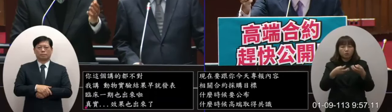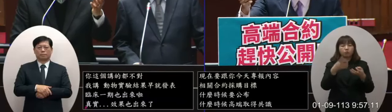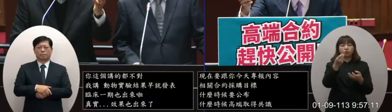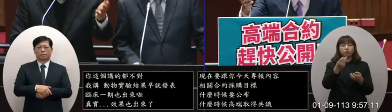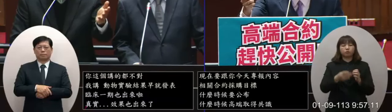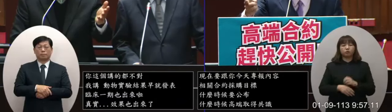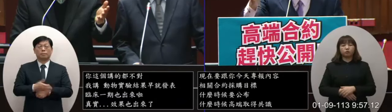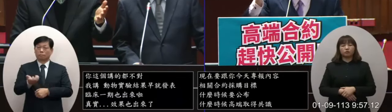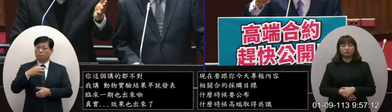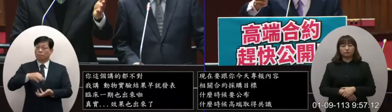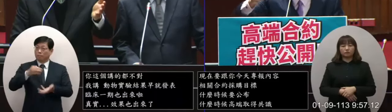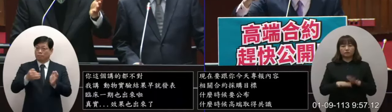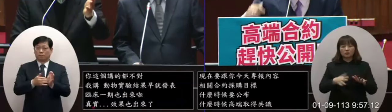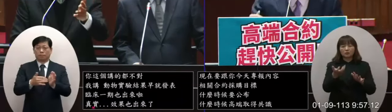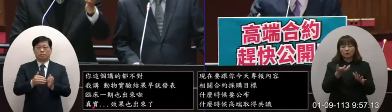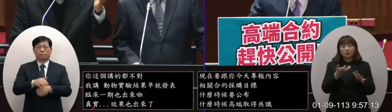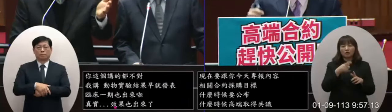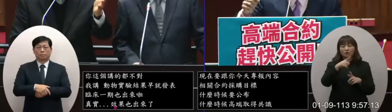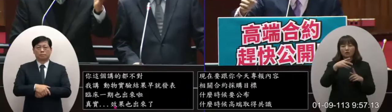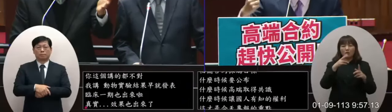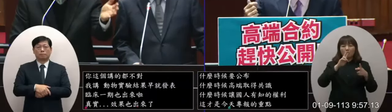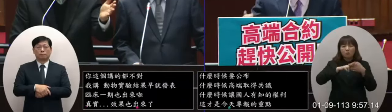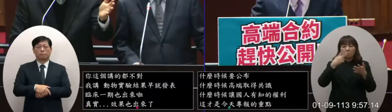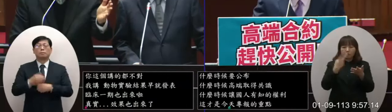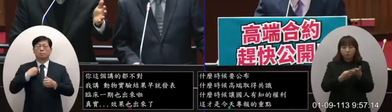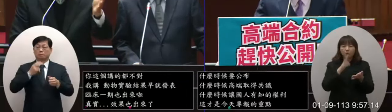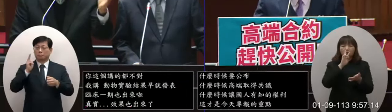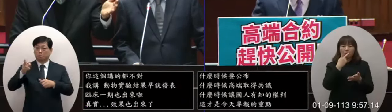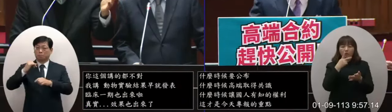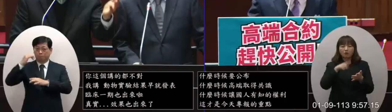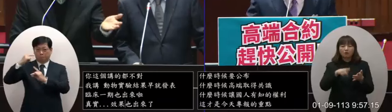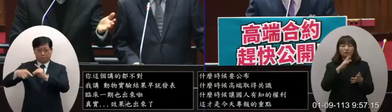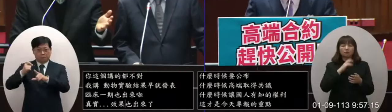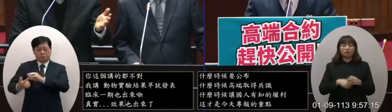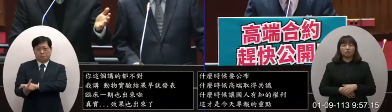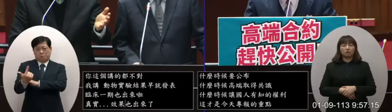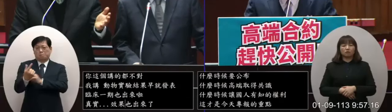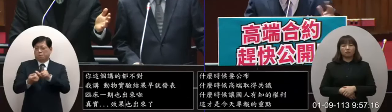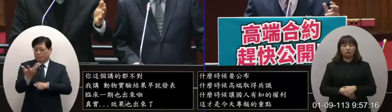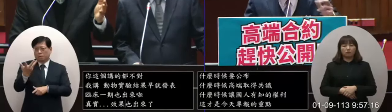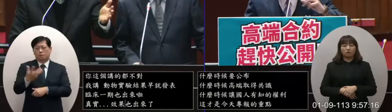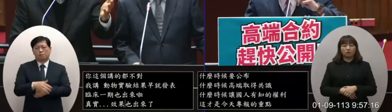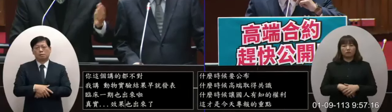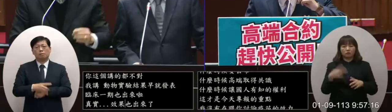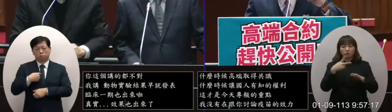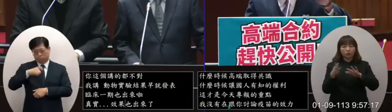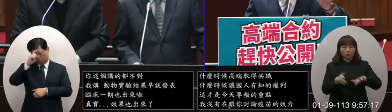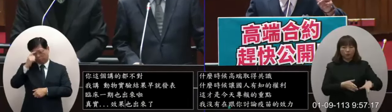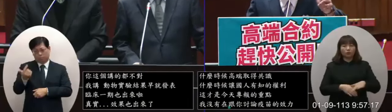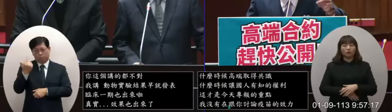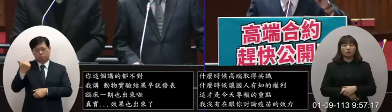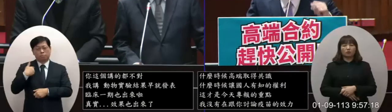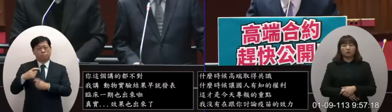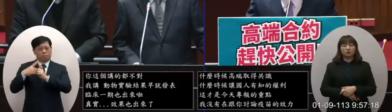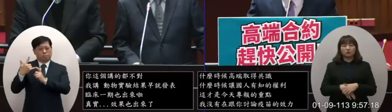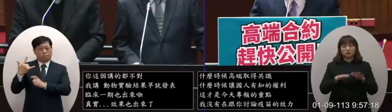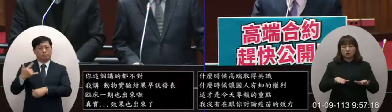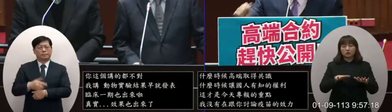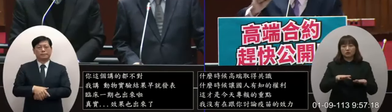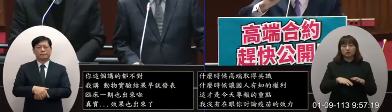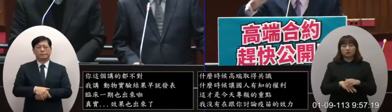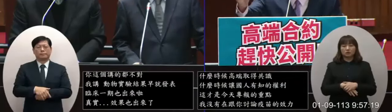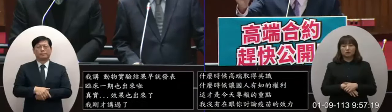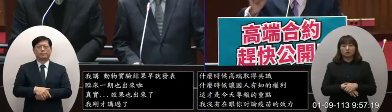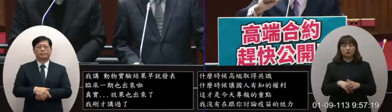我拜託一下我拜託一下你剛剛還在糾正這個台上的委員另外一個部分除了在這個